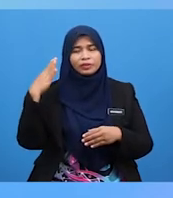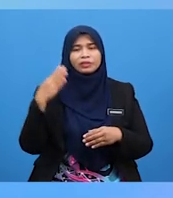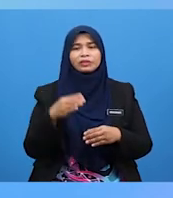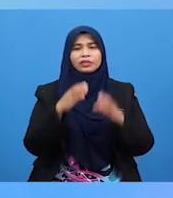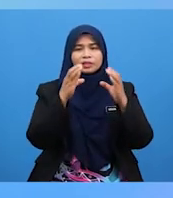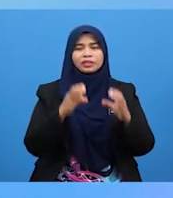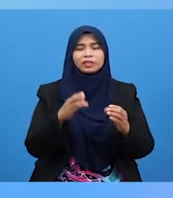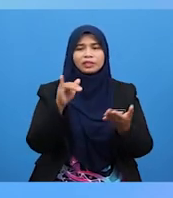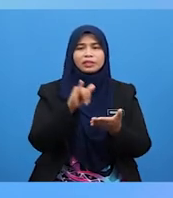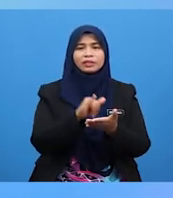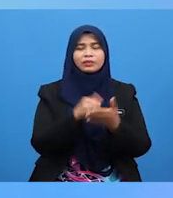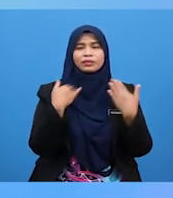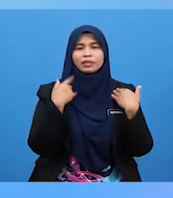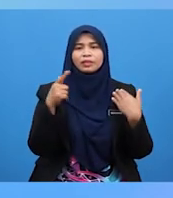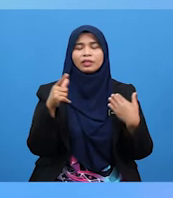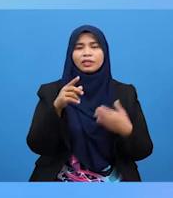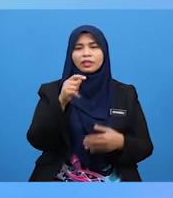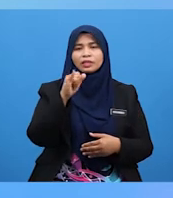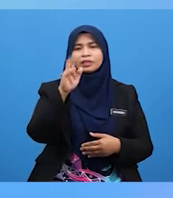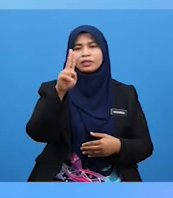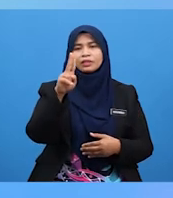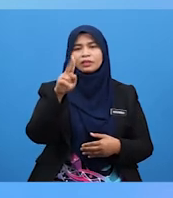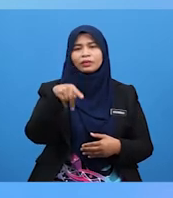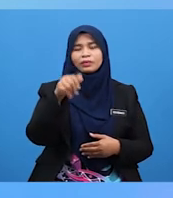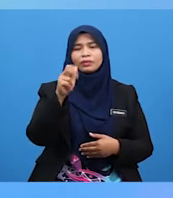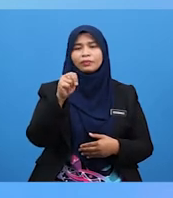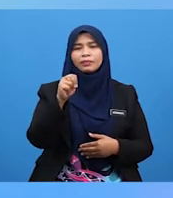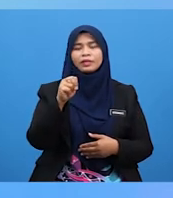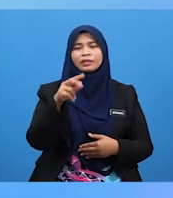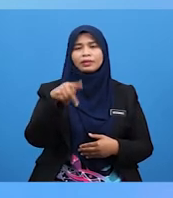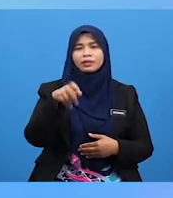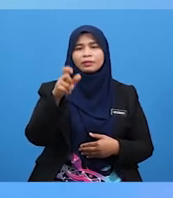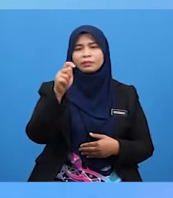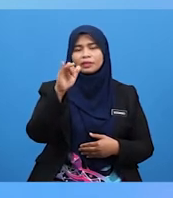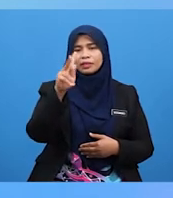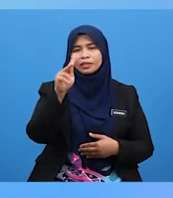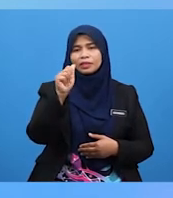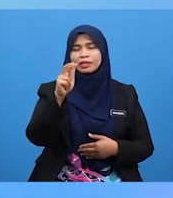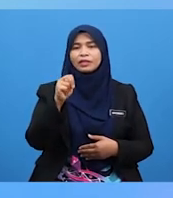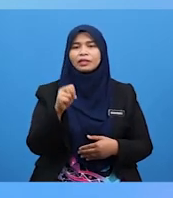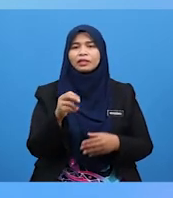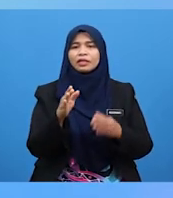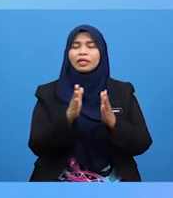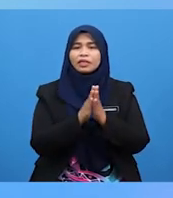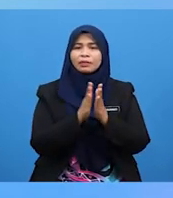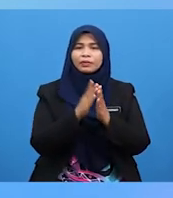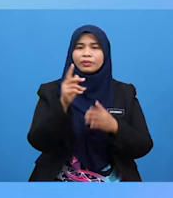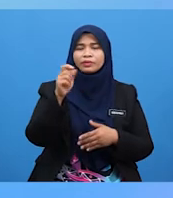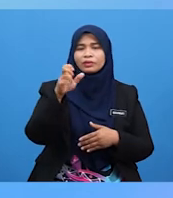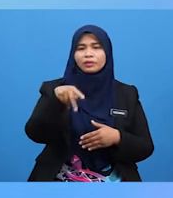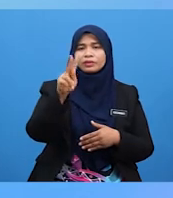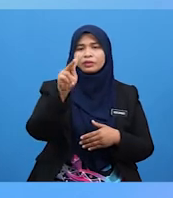Cara Itu Adalah Tiupan Petikan Atau Gesekan Tepukan